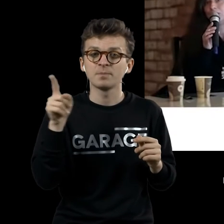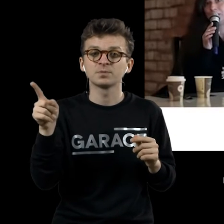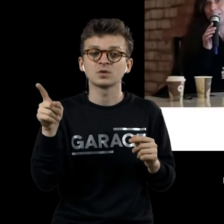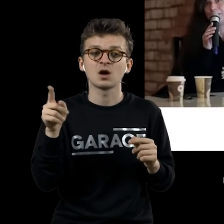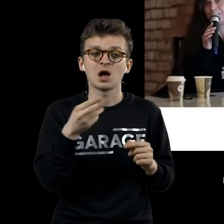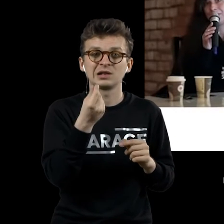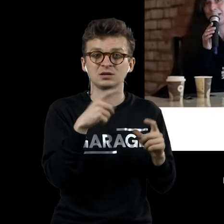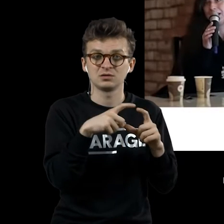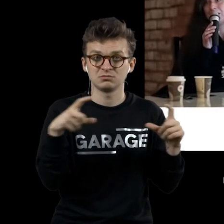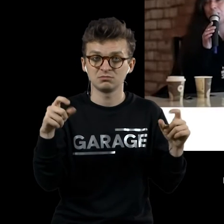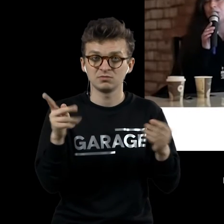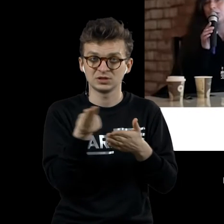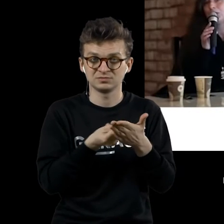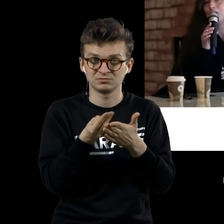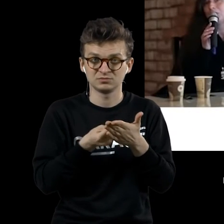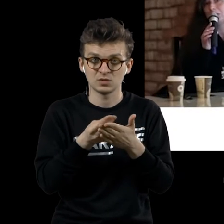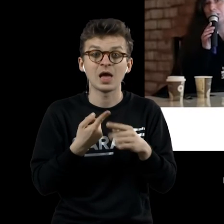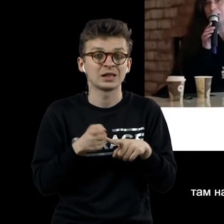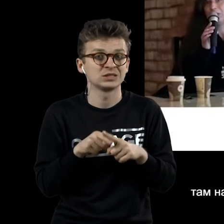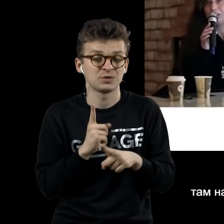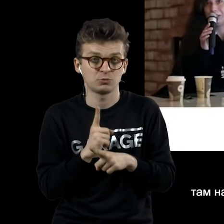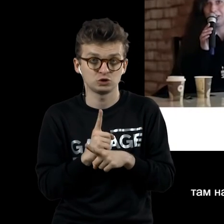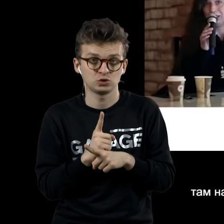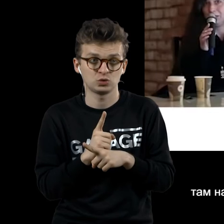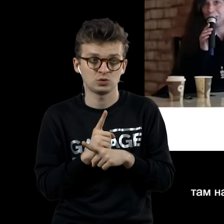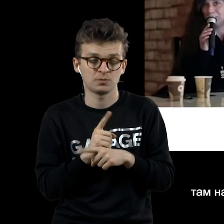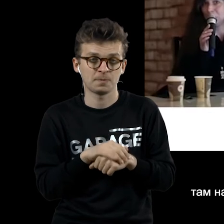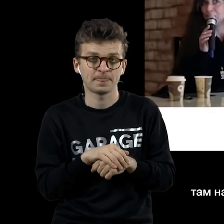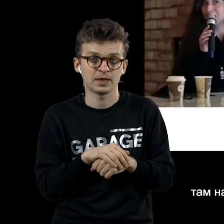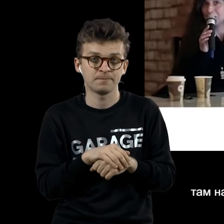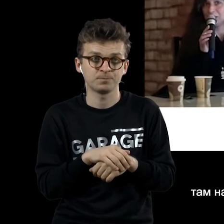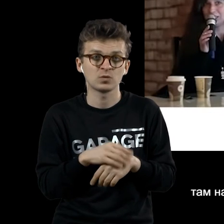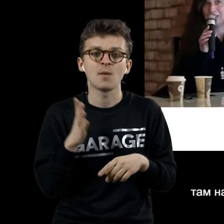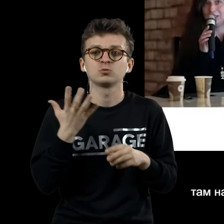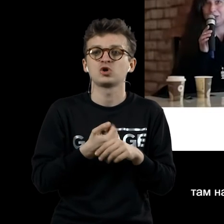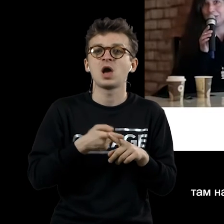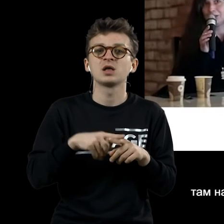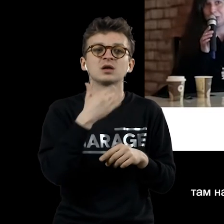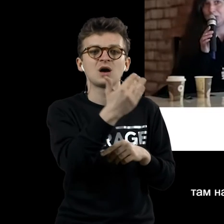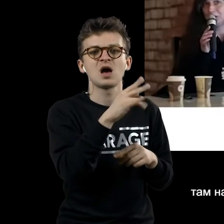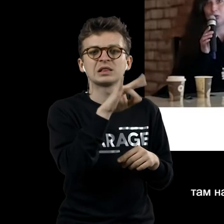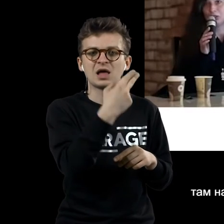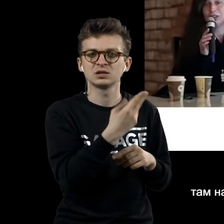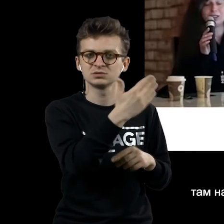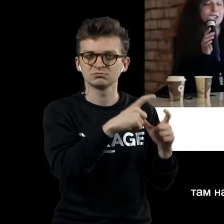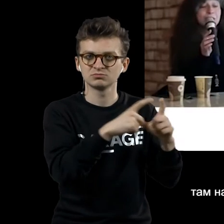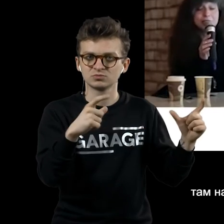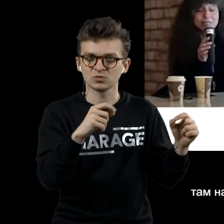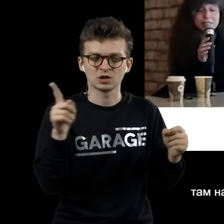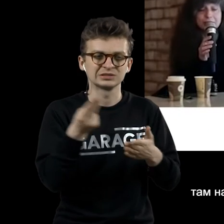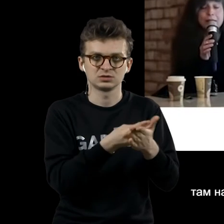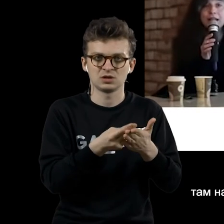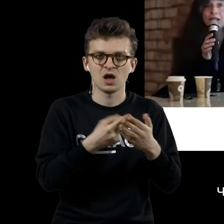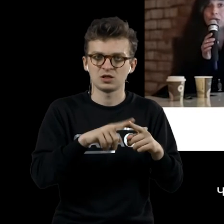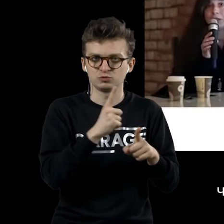банкноты, что запрещено. Во-первых, это является надругательством над национальными символами, но никто их за это сажать